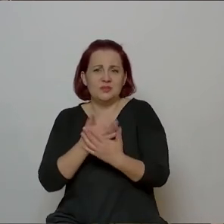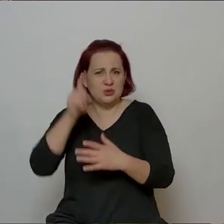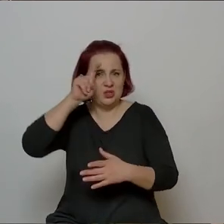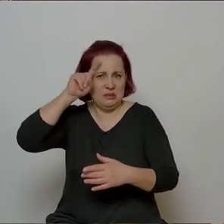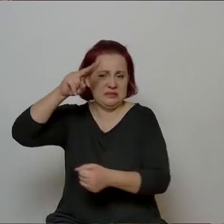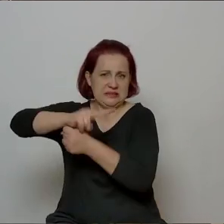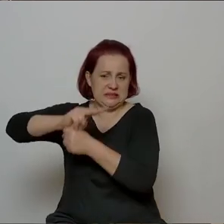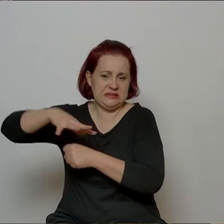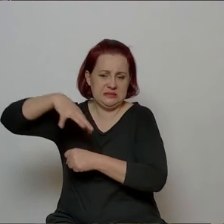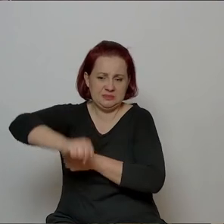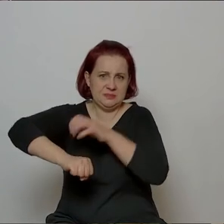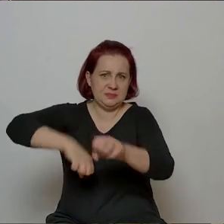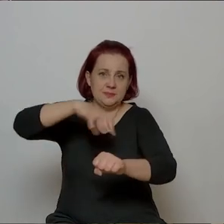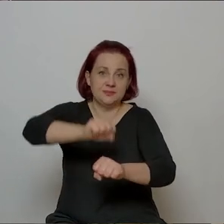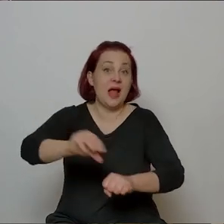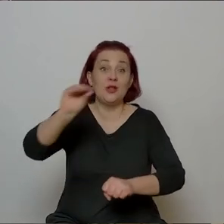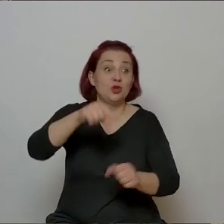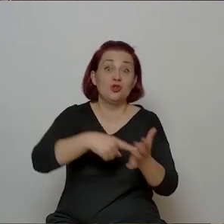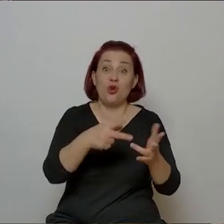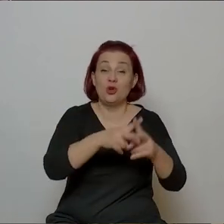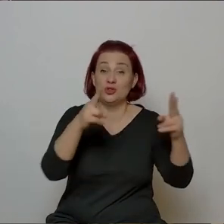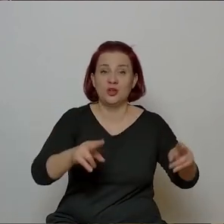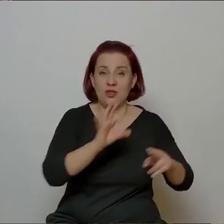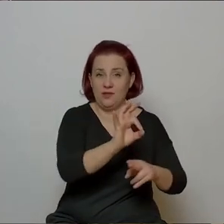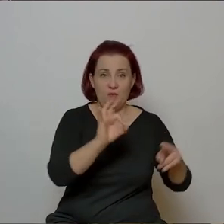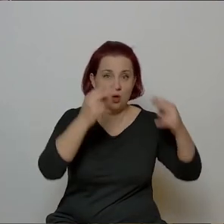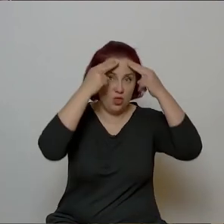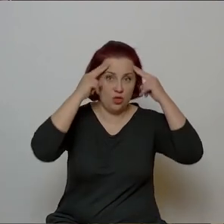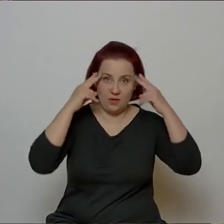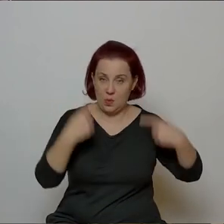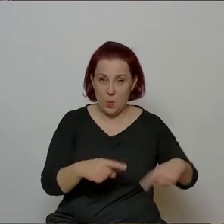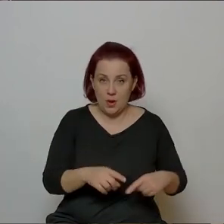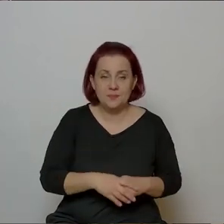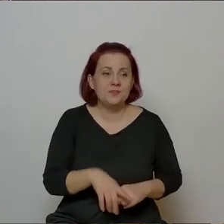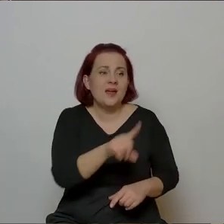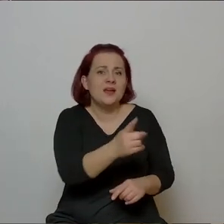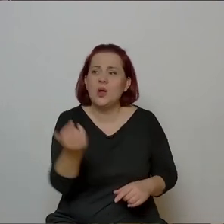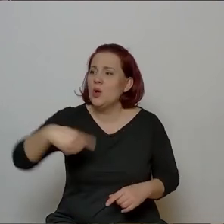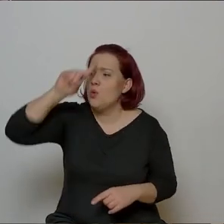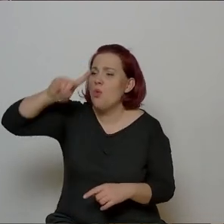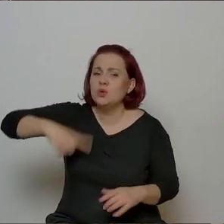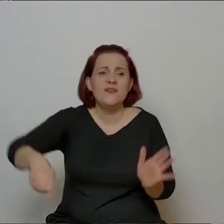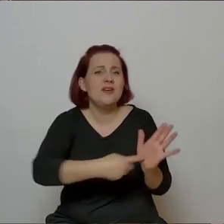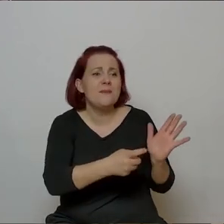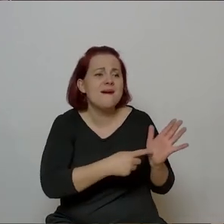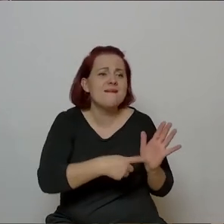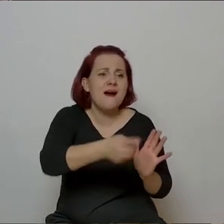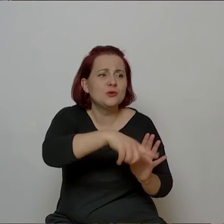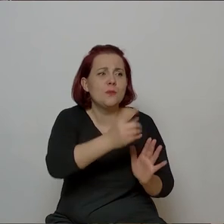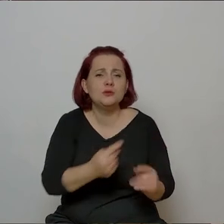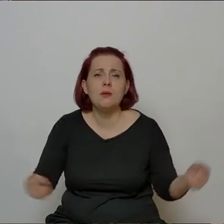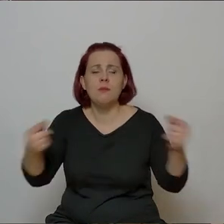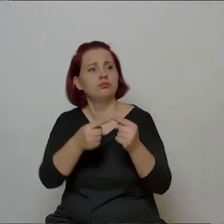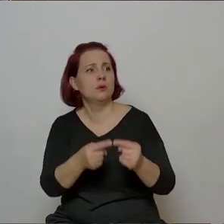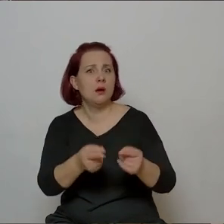Ale to jeszcze nie są czasy Norwida. On w jakiś sposób, no oczekiwano od niego, że wpisze się w taki hura